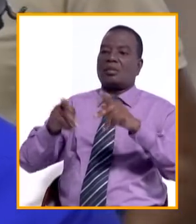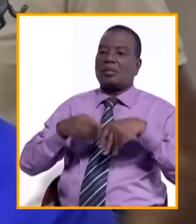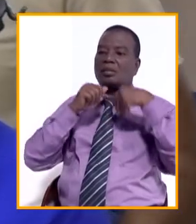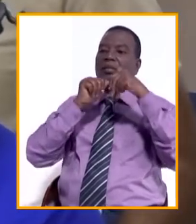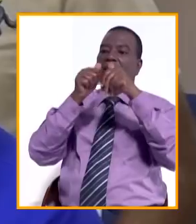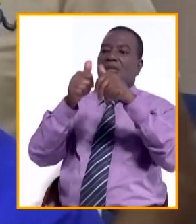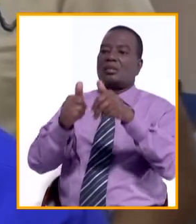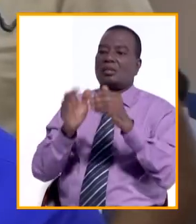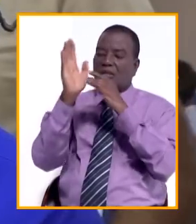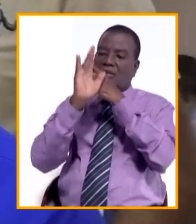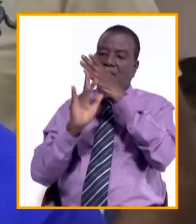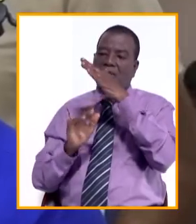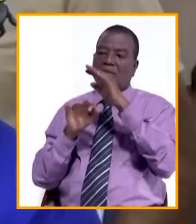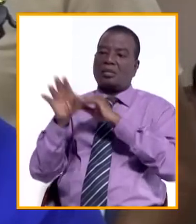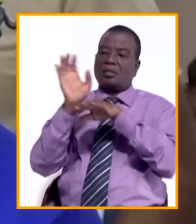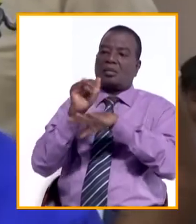de sang à Côte d'Ivoire ici.